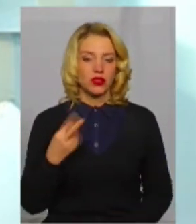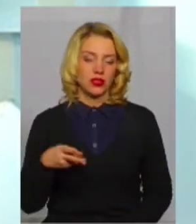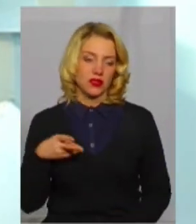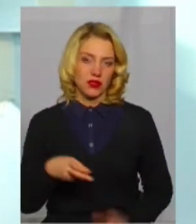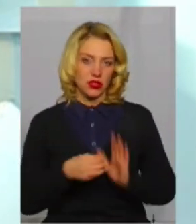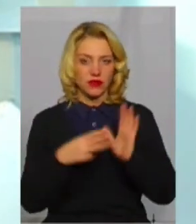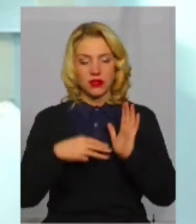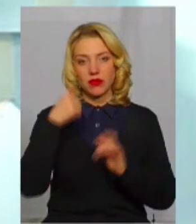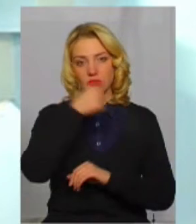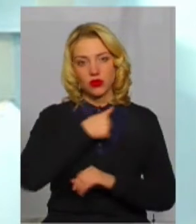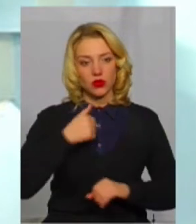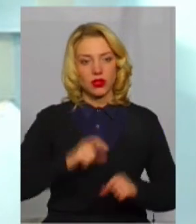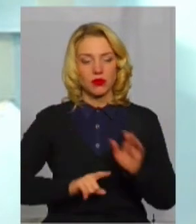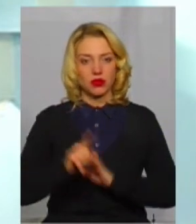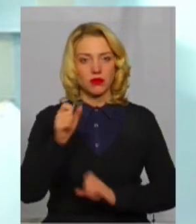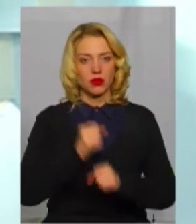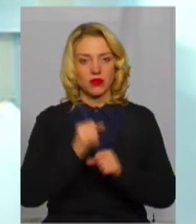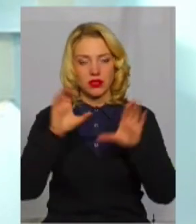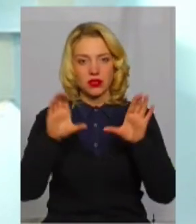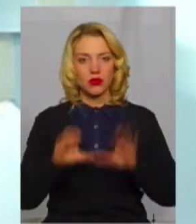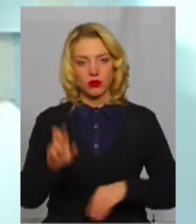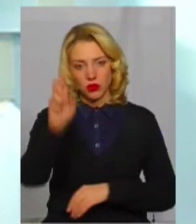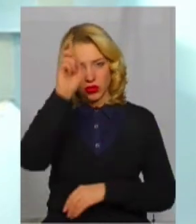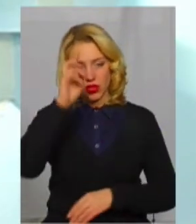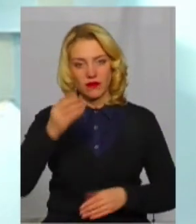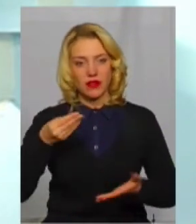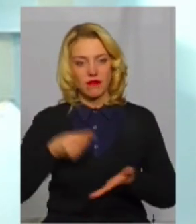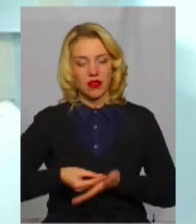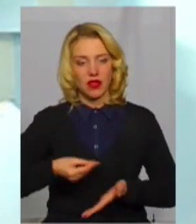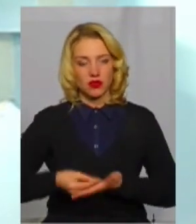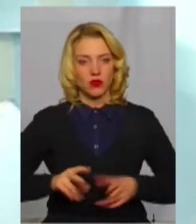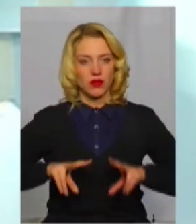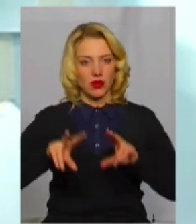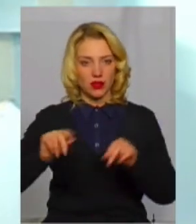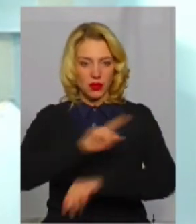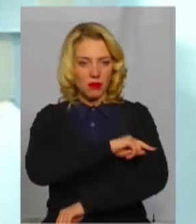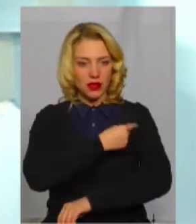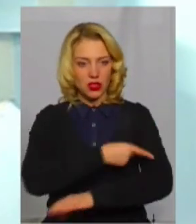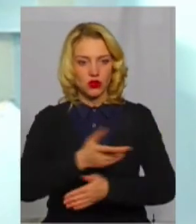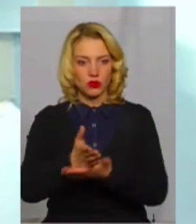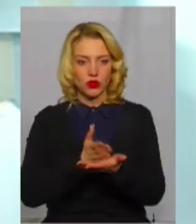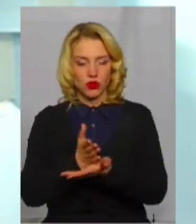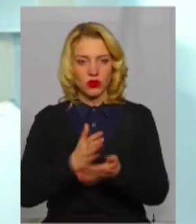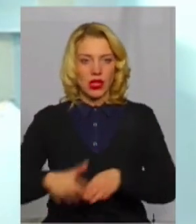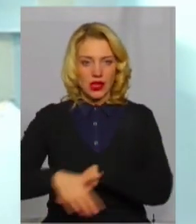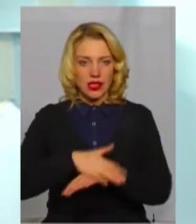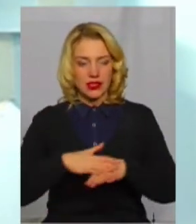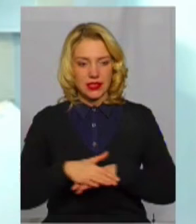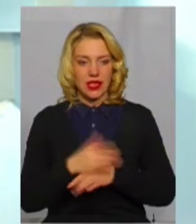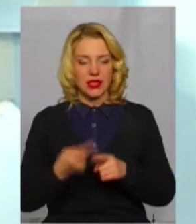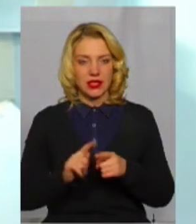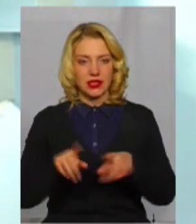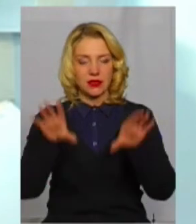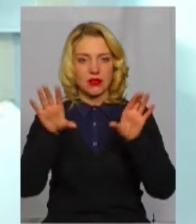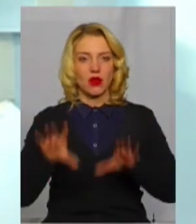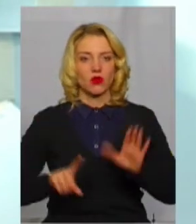2018 року запрацював закон про державні фінансові гарантії медичного обслуговування населення. Тобто, саме з